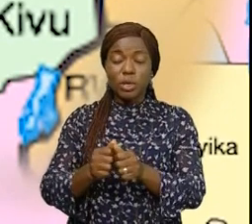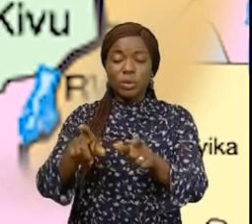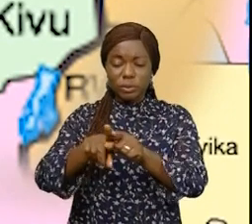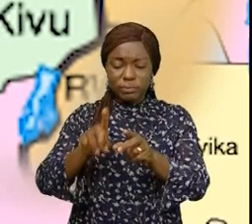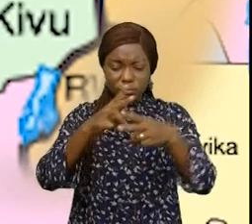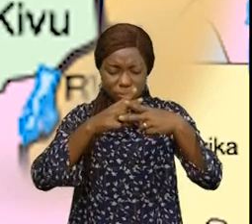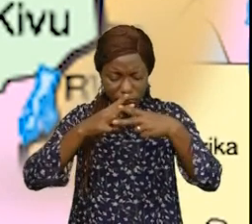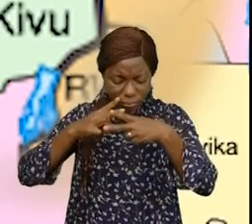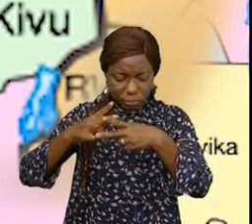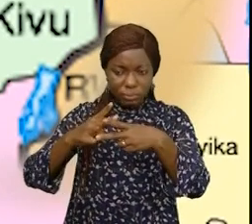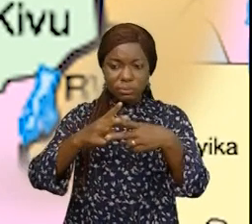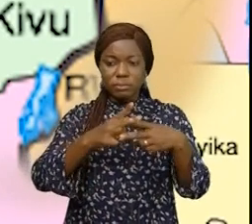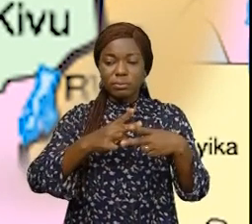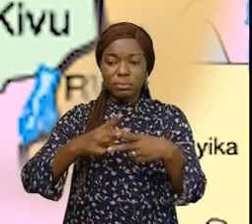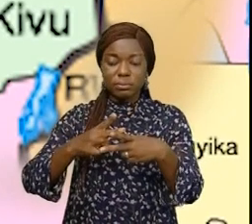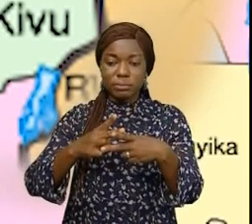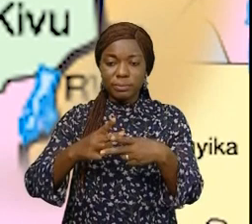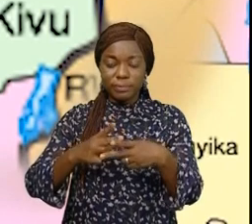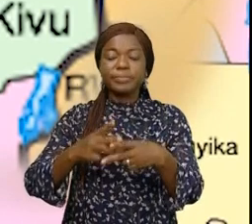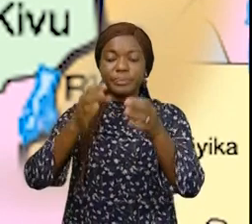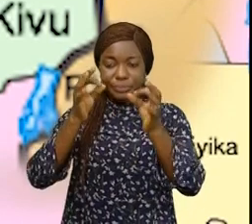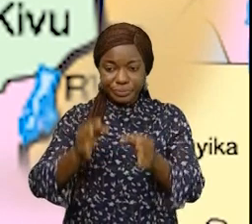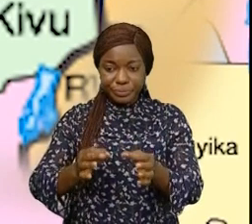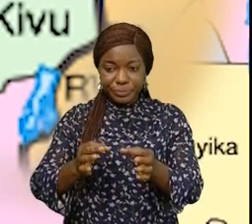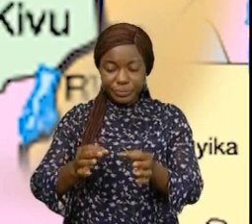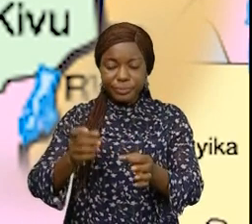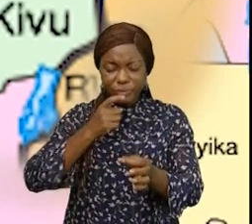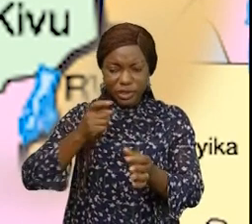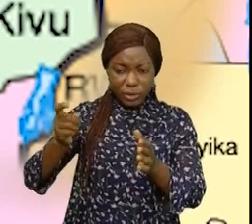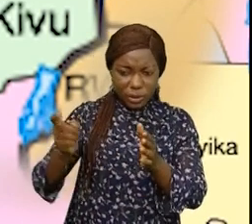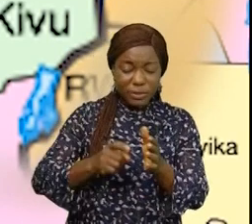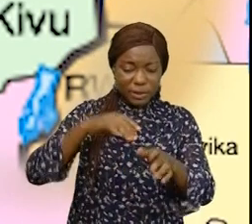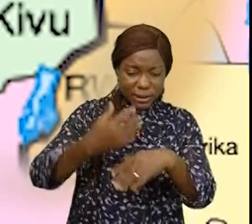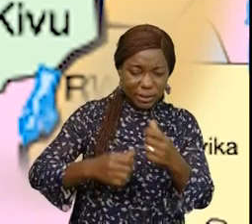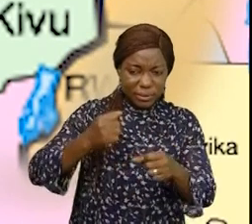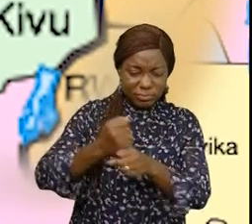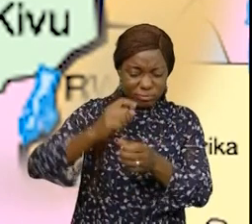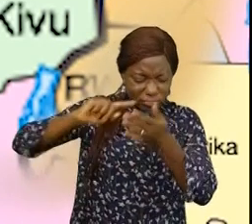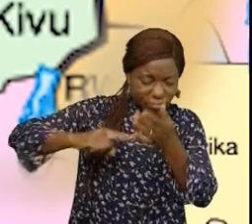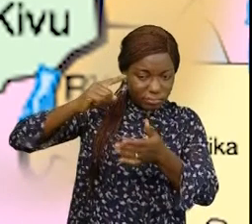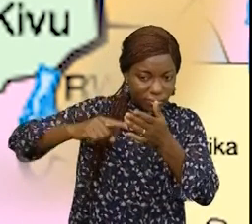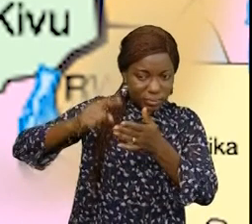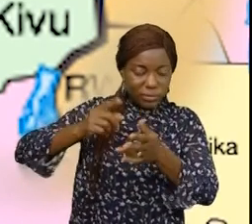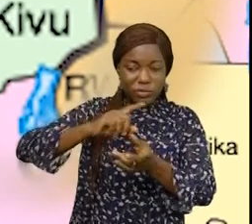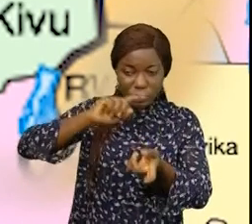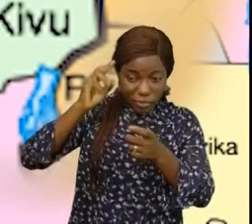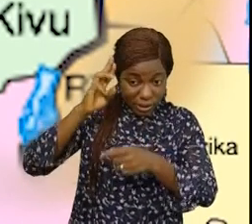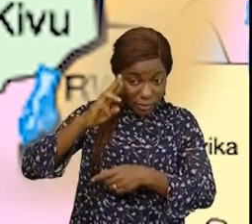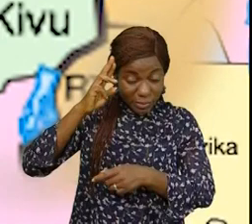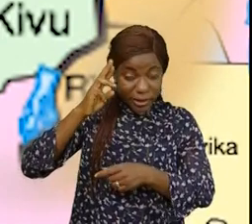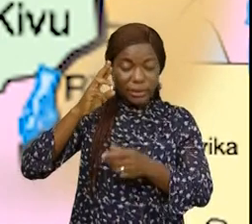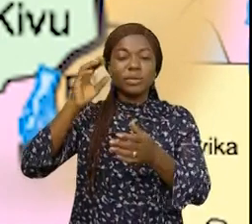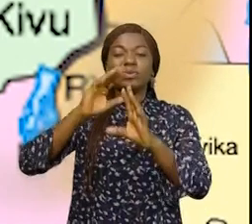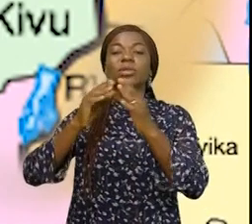constante et une mise à jour de ces recommandations sera faite régulièrement. en